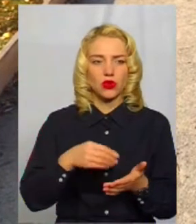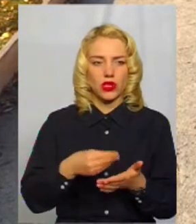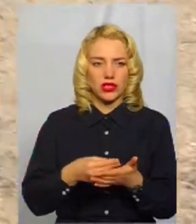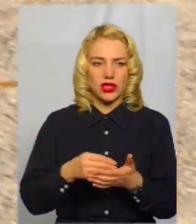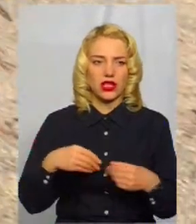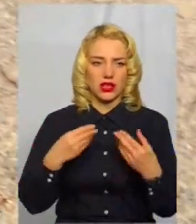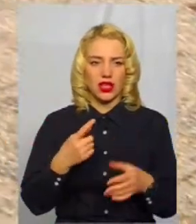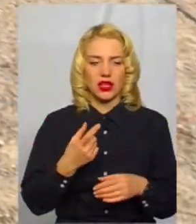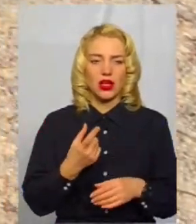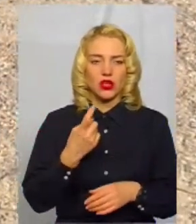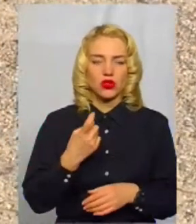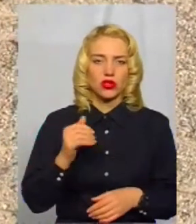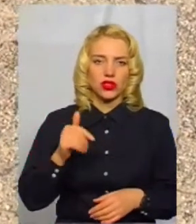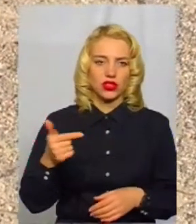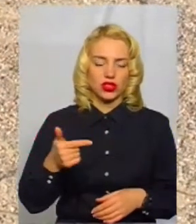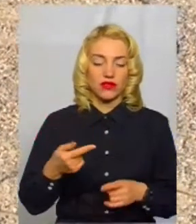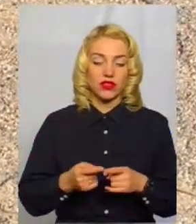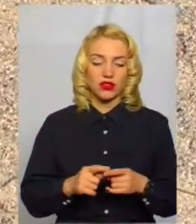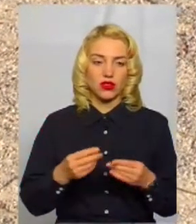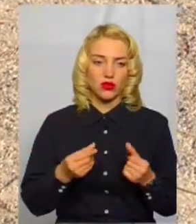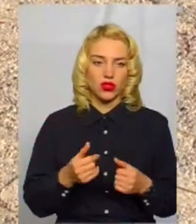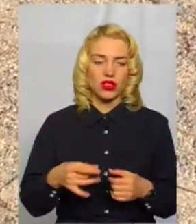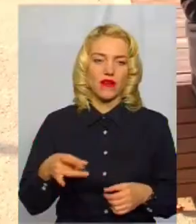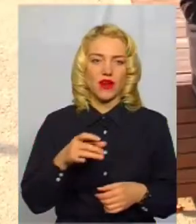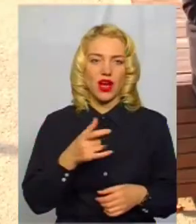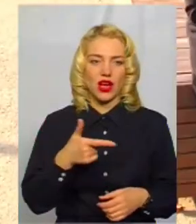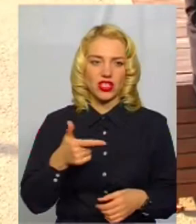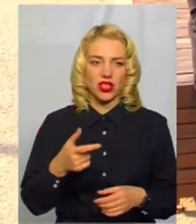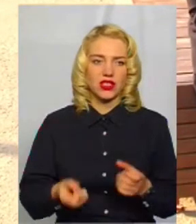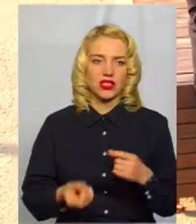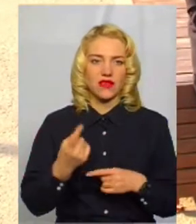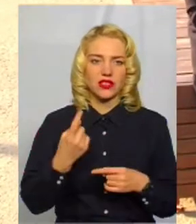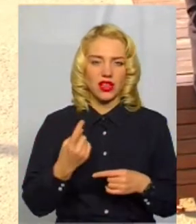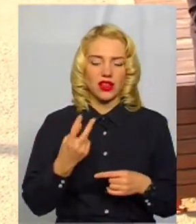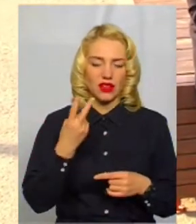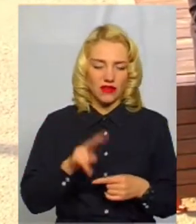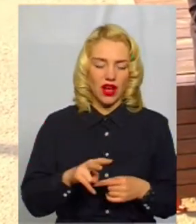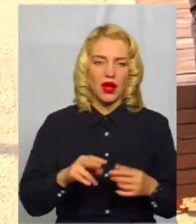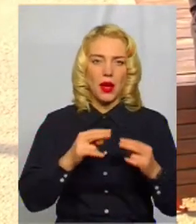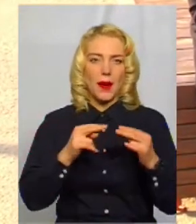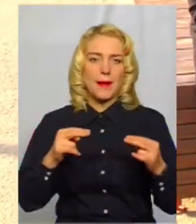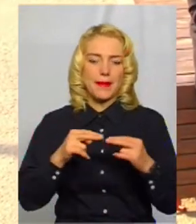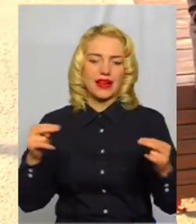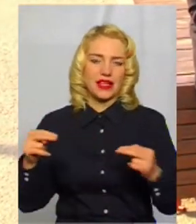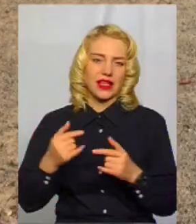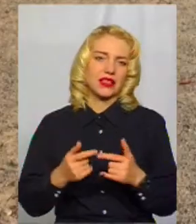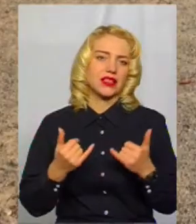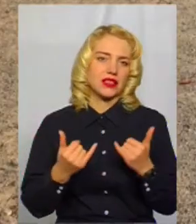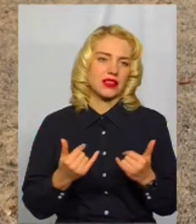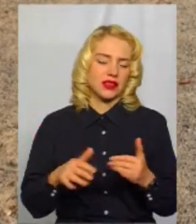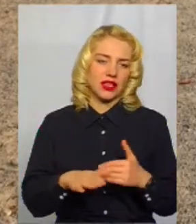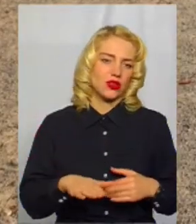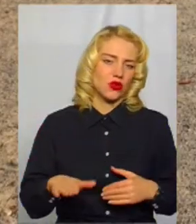тисяч гривень. За ці кошти в мікрорайоні Гречани з'явилися два парклети, які сьогодні служать як територія для спілкування та